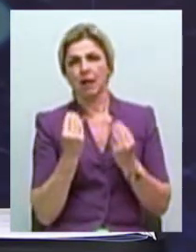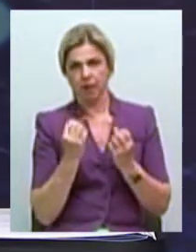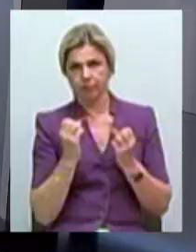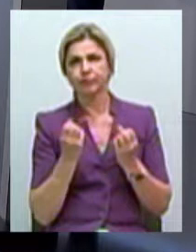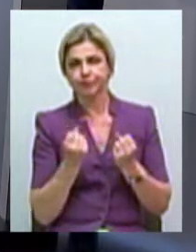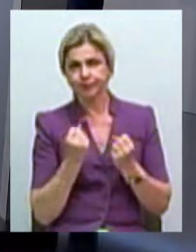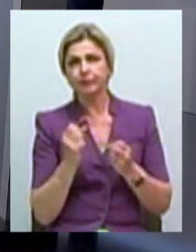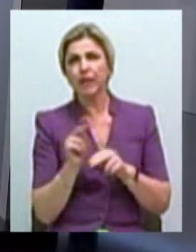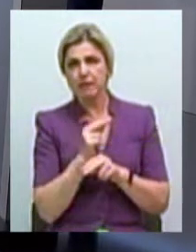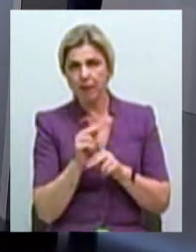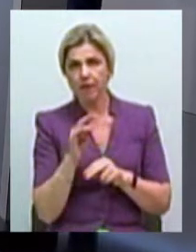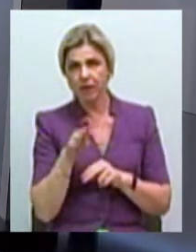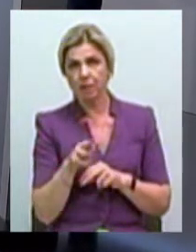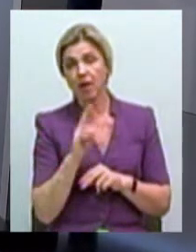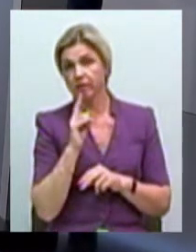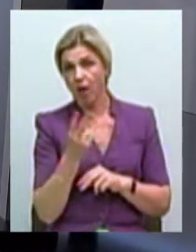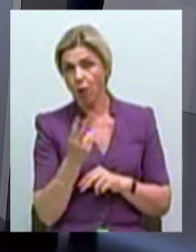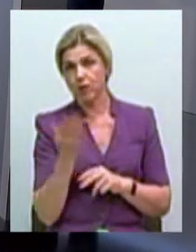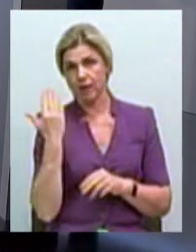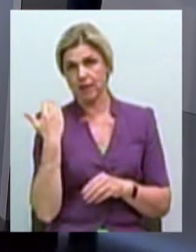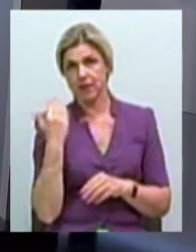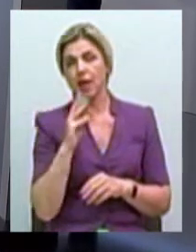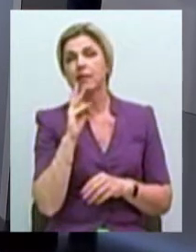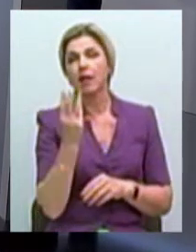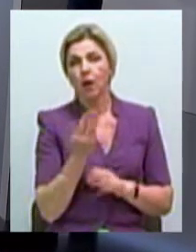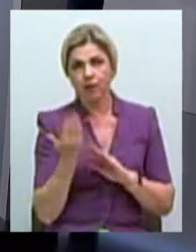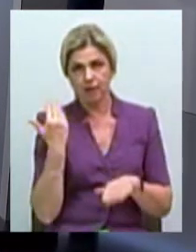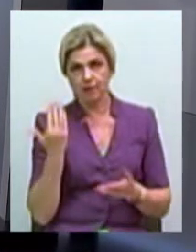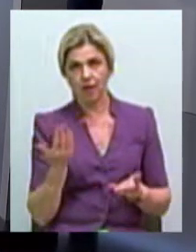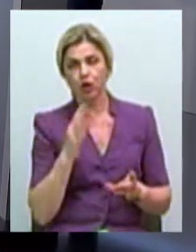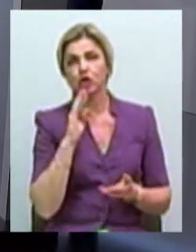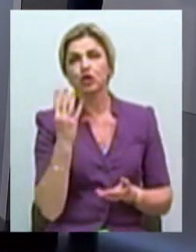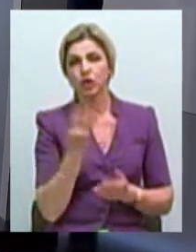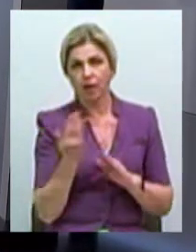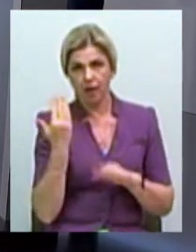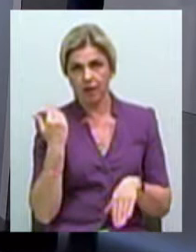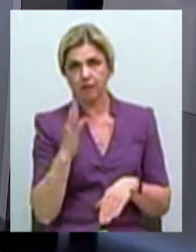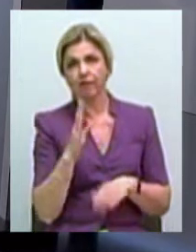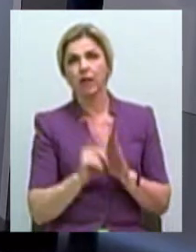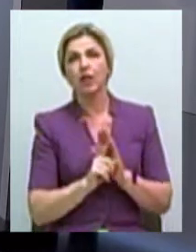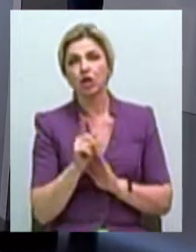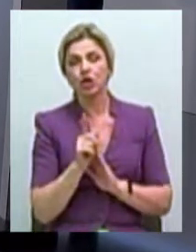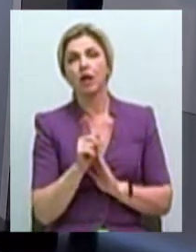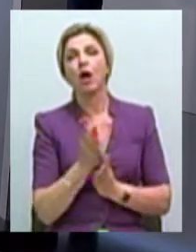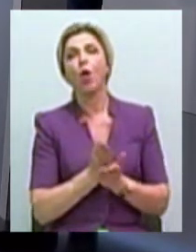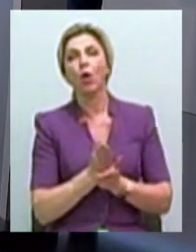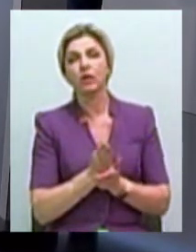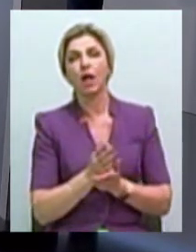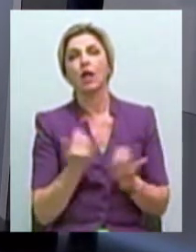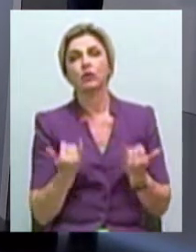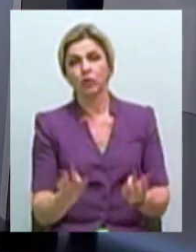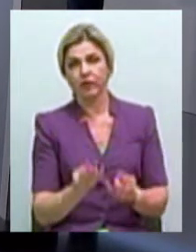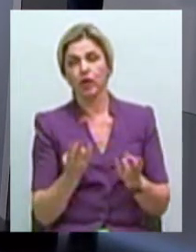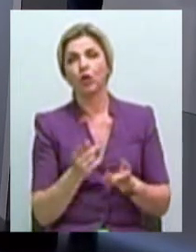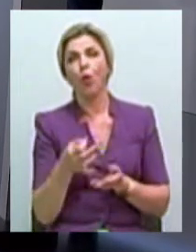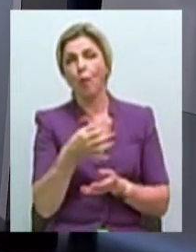городській общині два року назад, три року назад, четыре року назад, в начале каденції нынешнього обласного совета